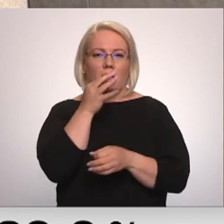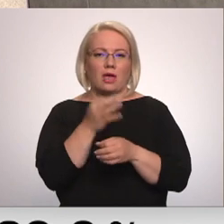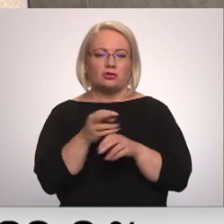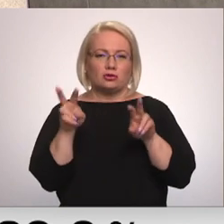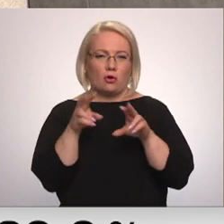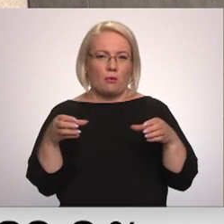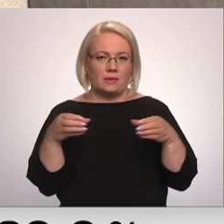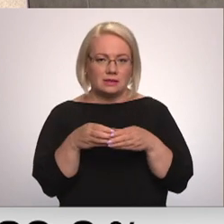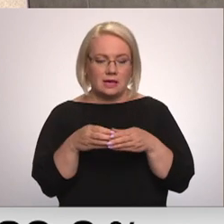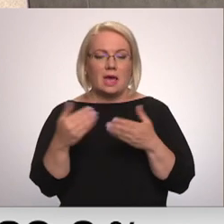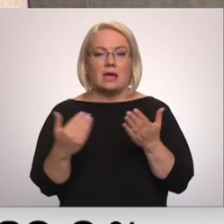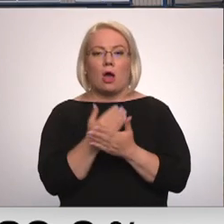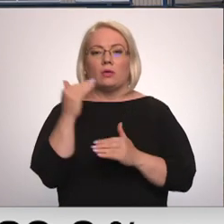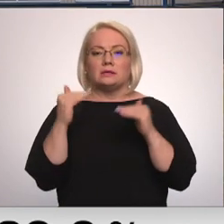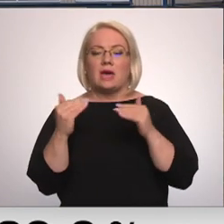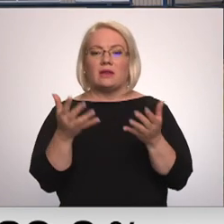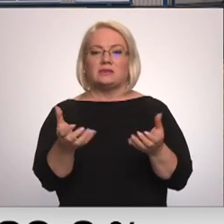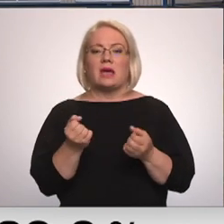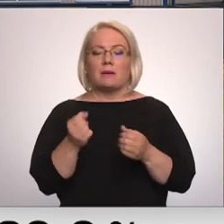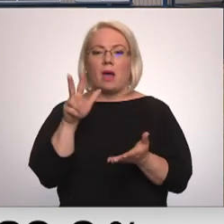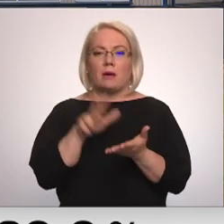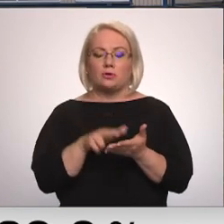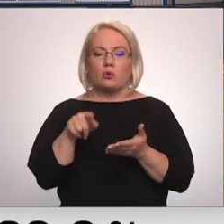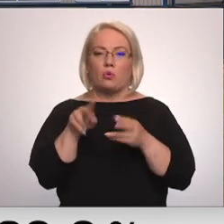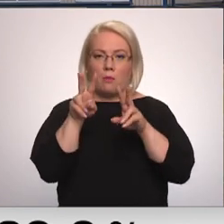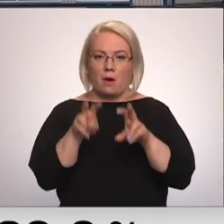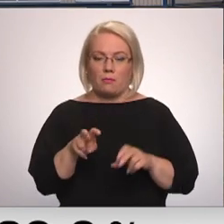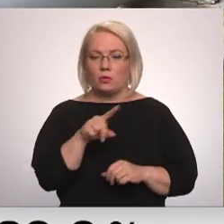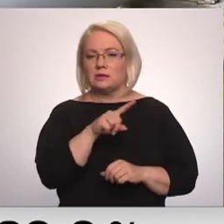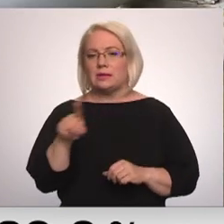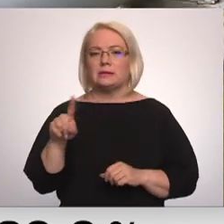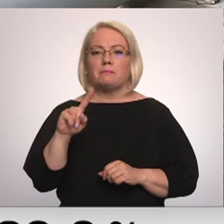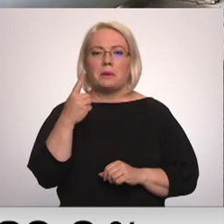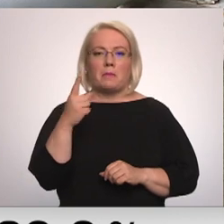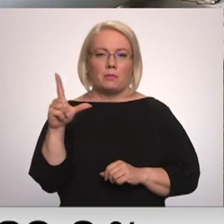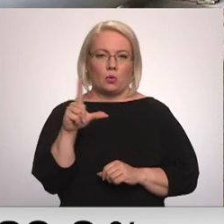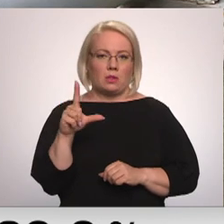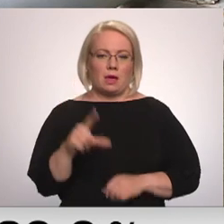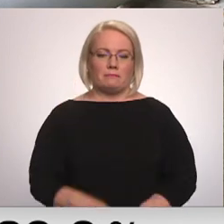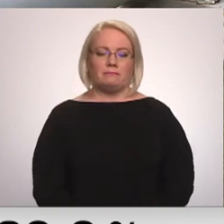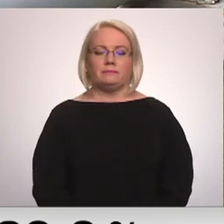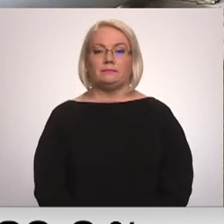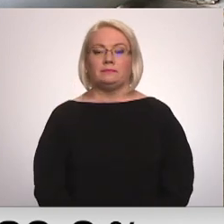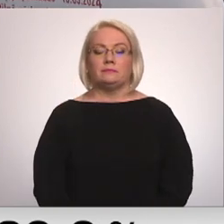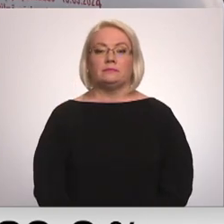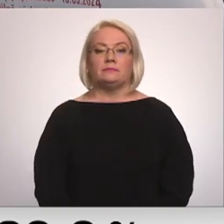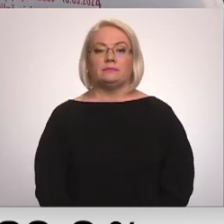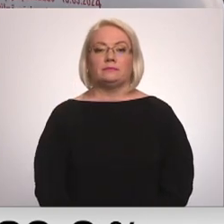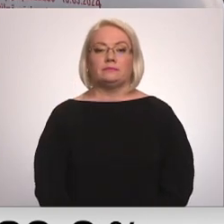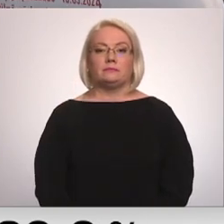jaunais tarps ir saņemts apstiprināšanai un tas tiks pārbaudīts līdz 1. jūlijam. Dāvids Fredenfels, Olafs Perševic, Latvijas